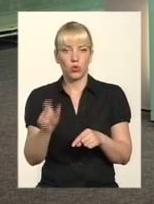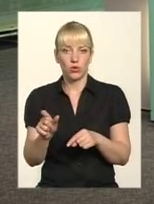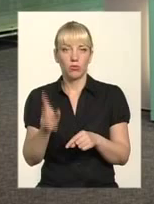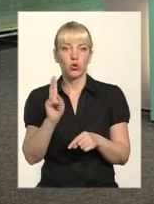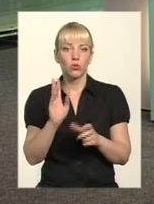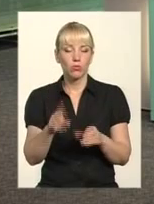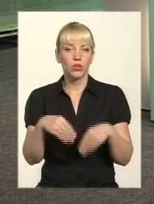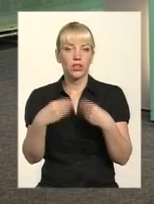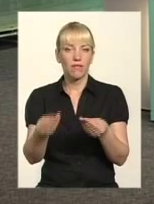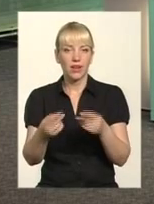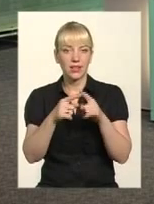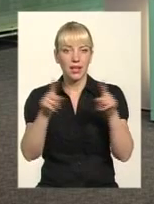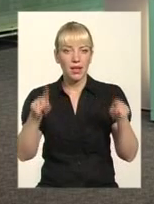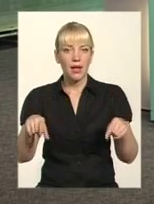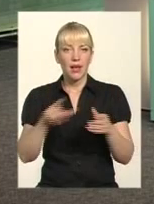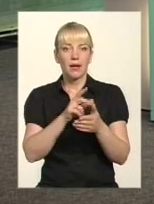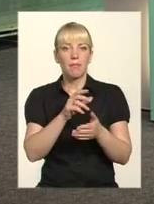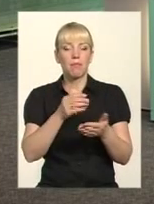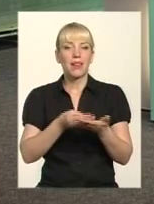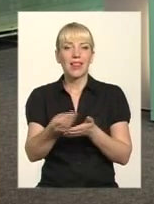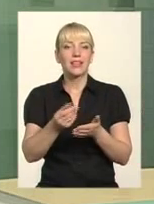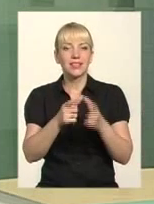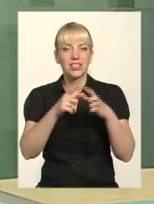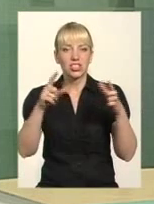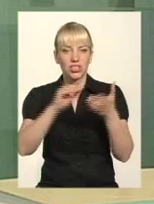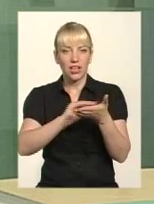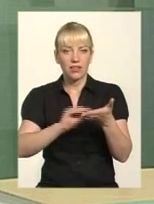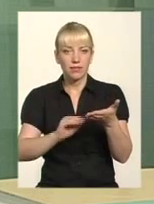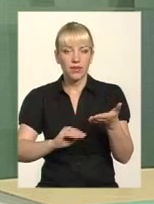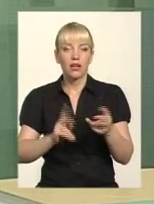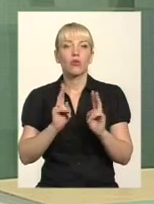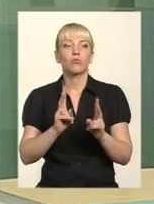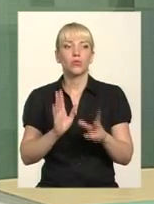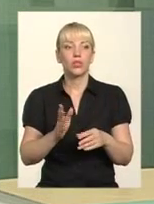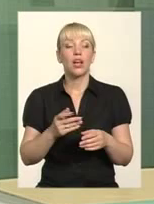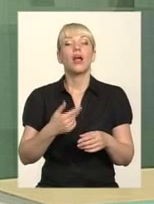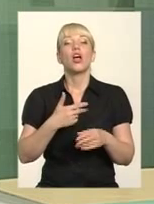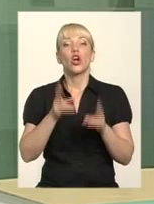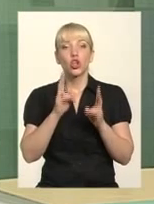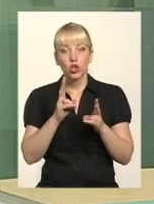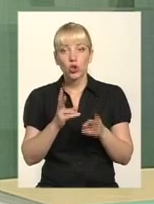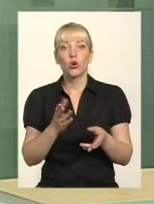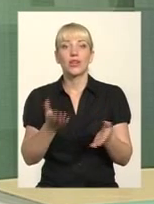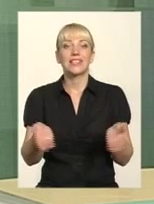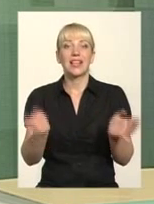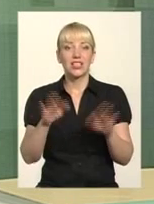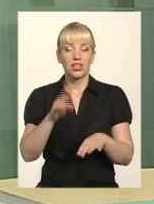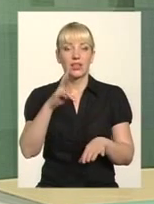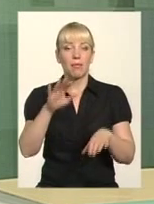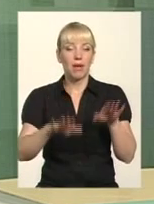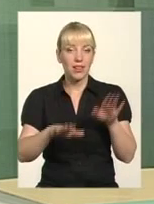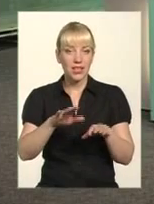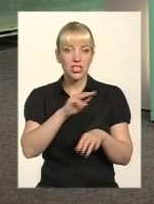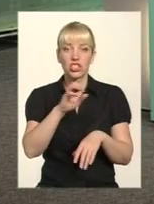Ну, питання в тому, що якщо будинок залишається на обслуговуванні жека, вони так і залишаються. Тобто жеки